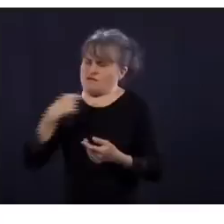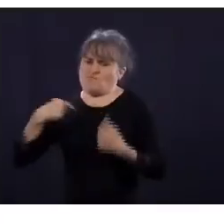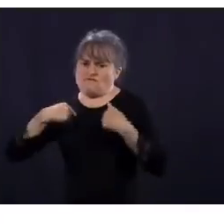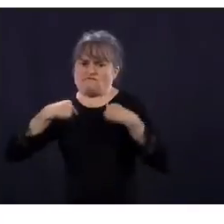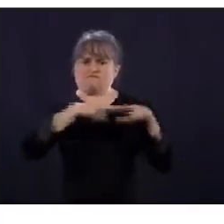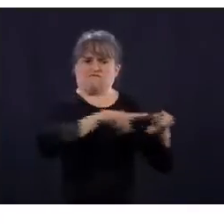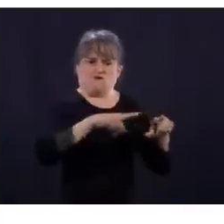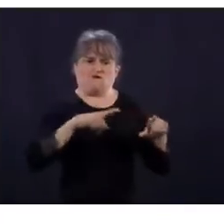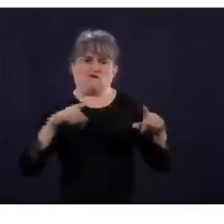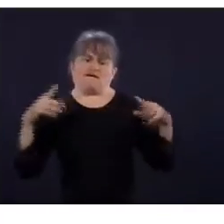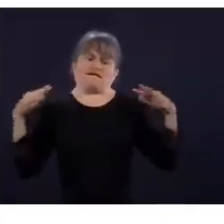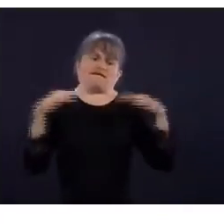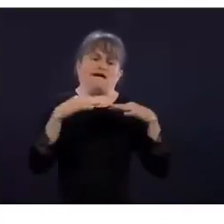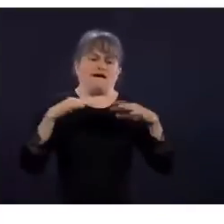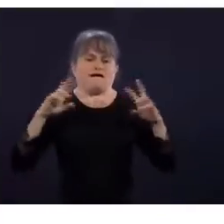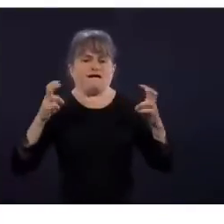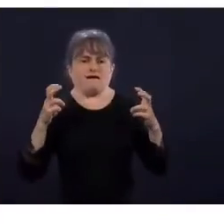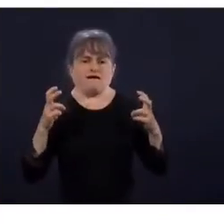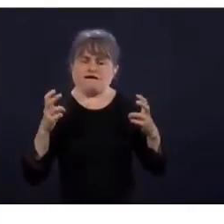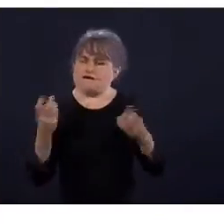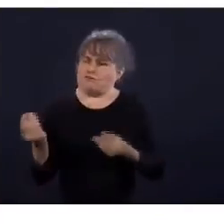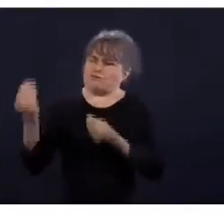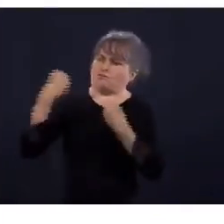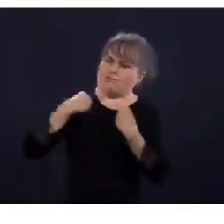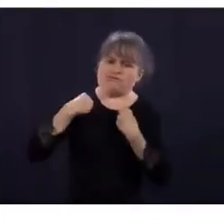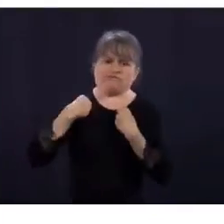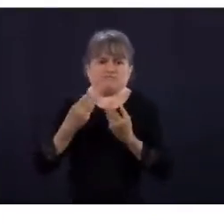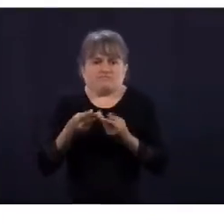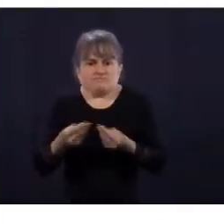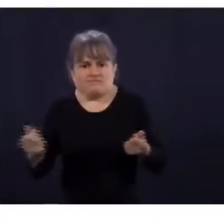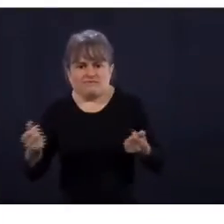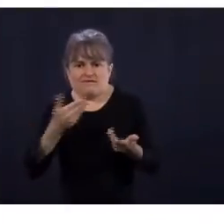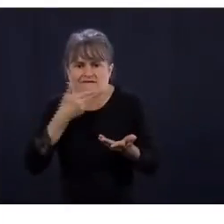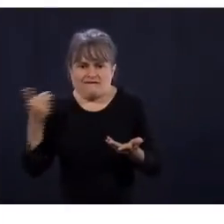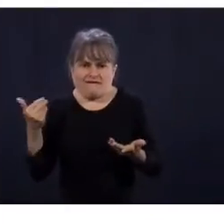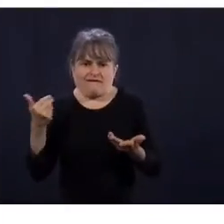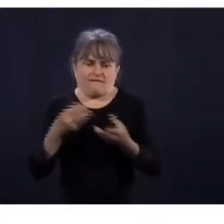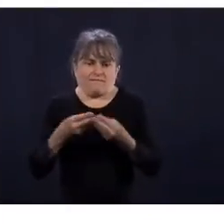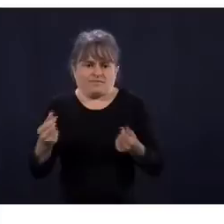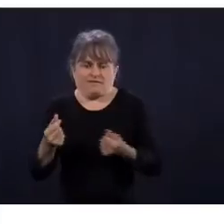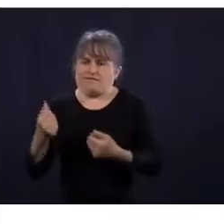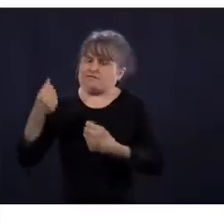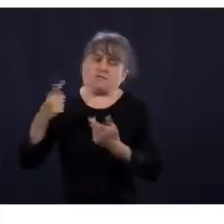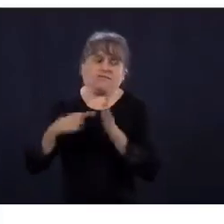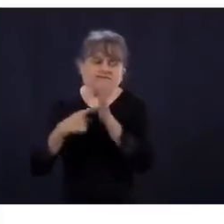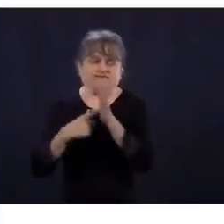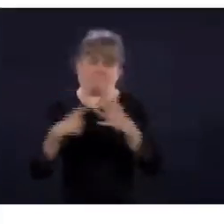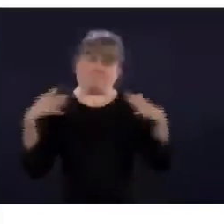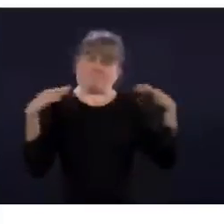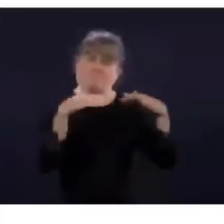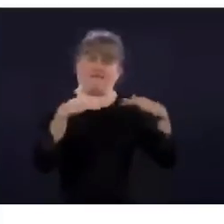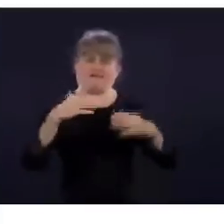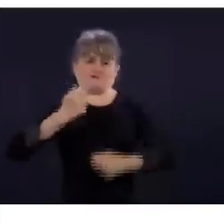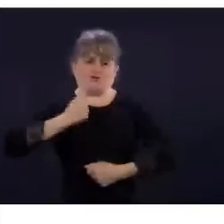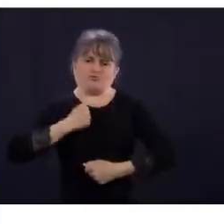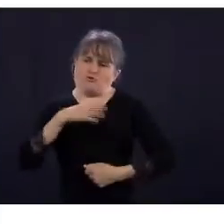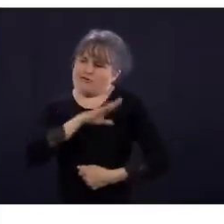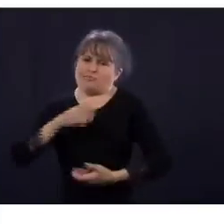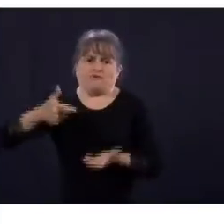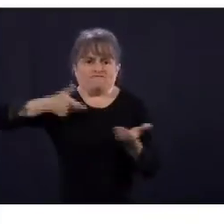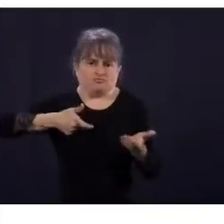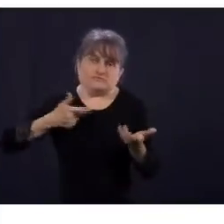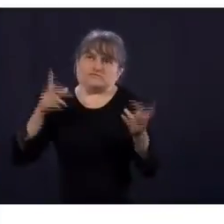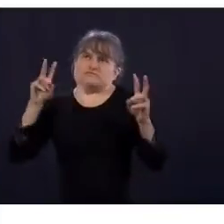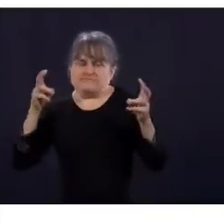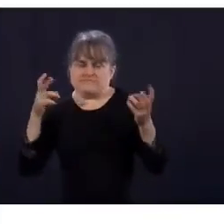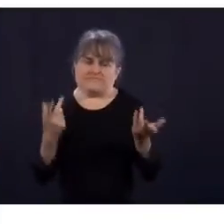Écoutez, je pense que les discussions qu'on a actuellement semblent dire qu'effectivement, le ministère de l'Éducation pourra, si les gens